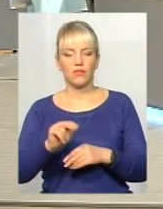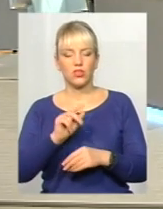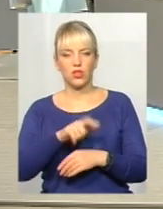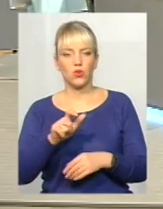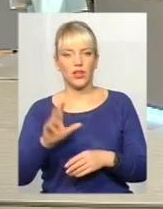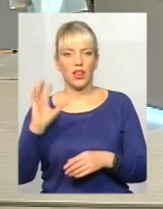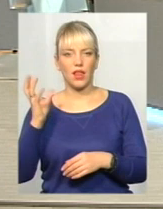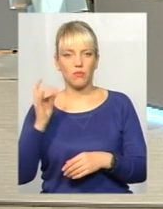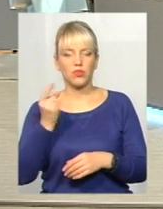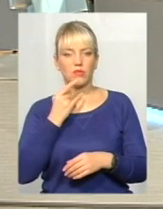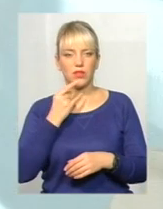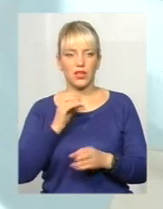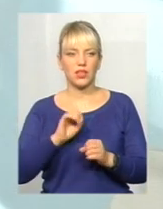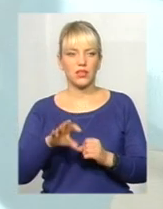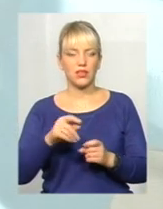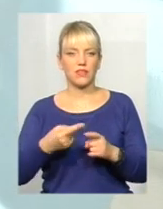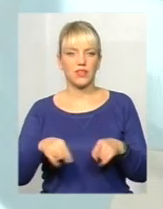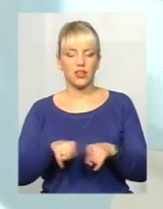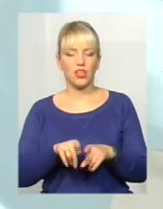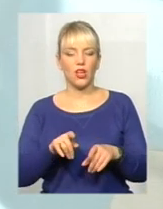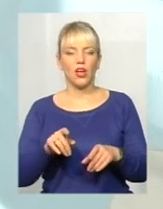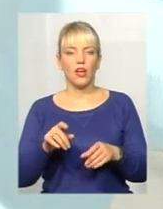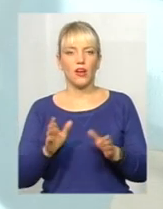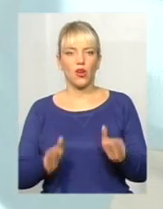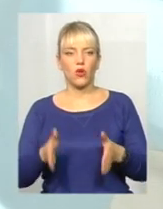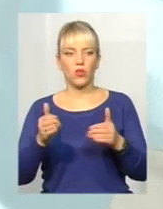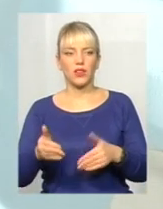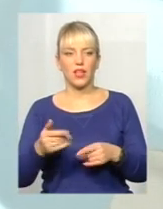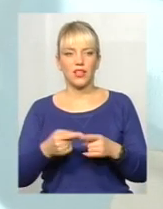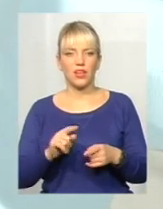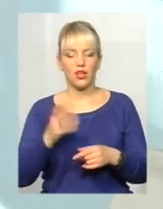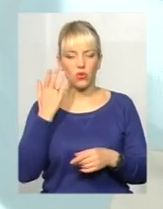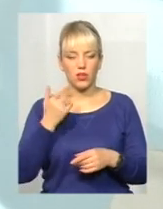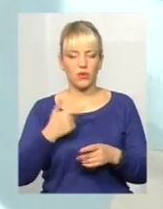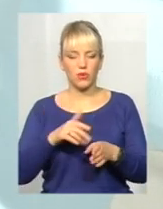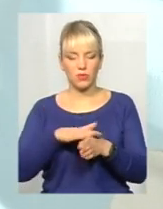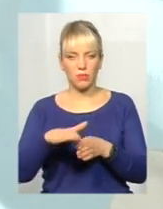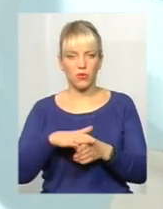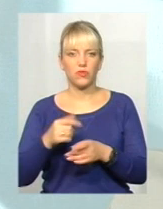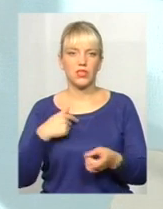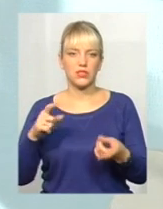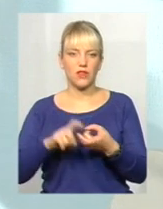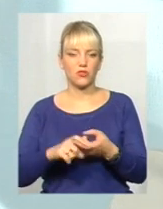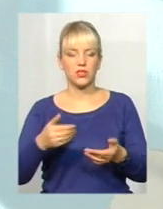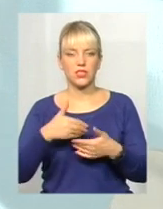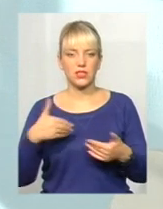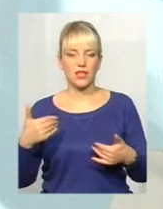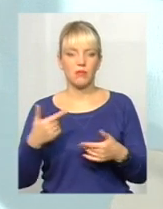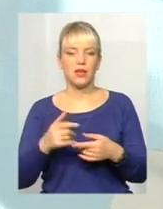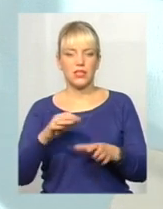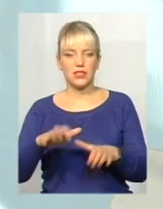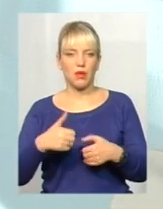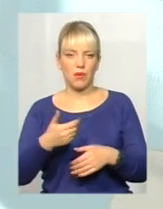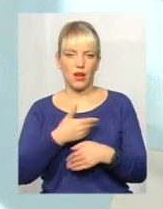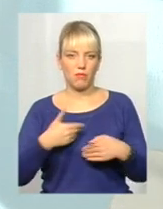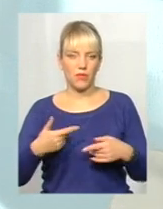лампочки, батарейки скидати в ці контейнери. І коли в нас працюють мобільні пункти, вони з нами зв'язуються, і ми в них забираємо їх. Така практика вже є, але я хотіла